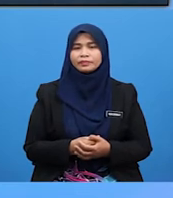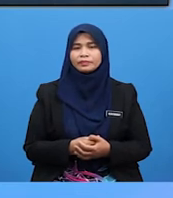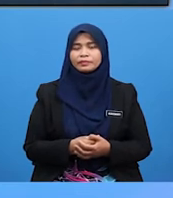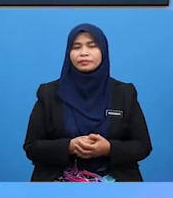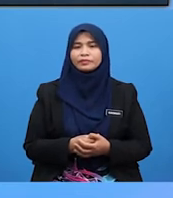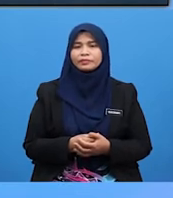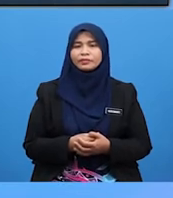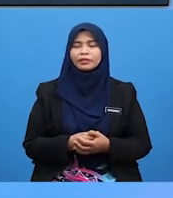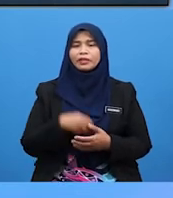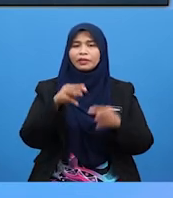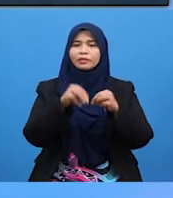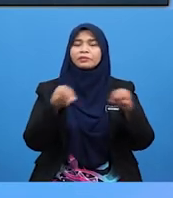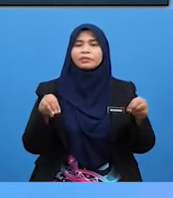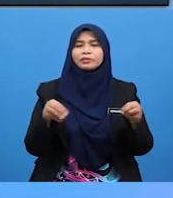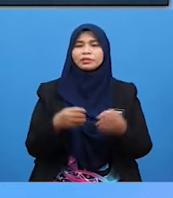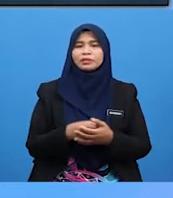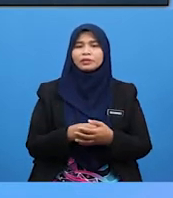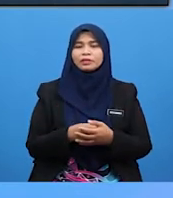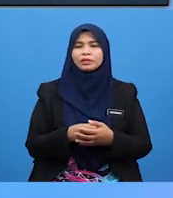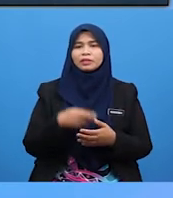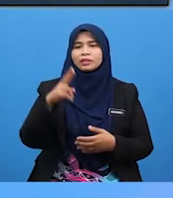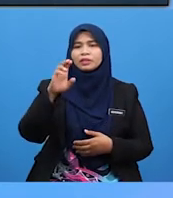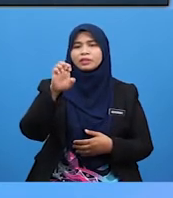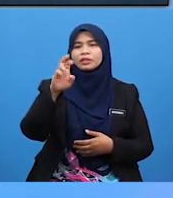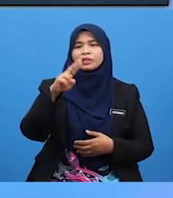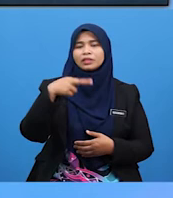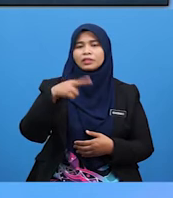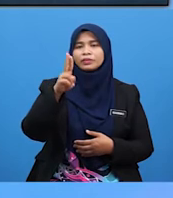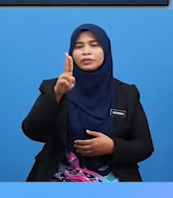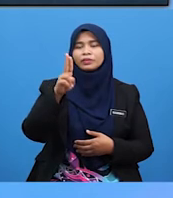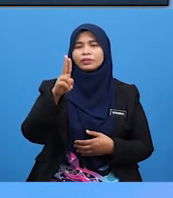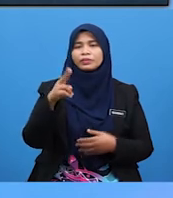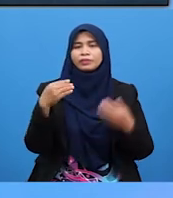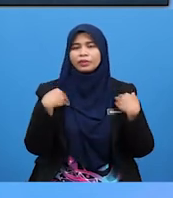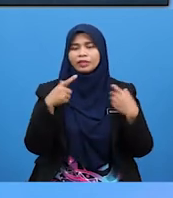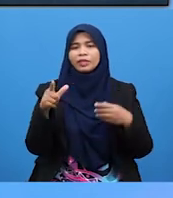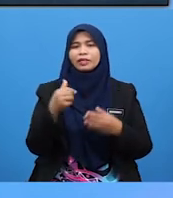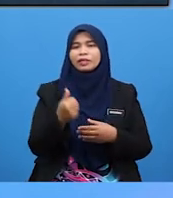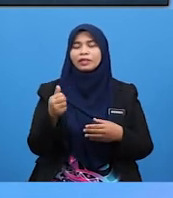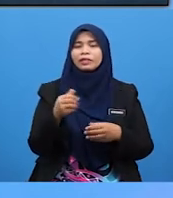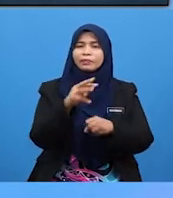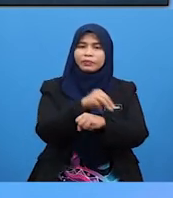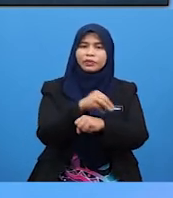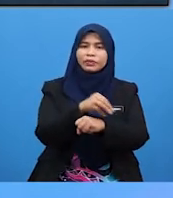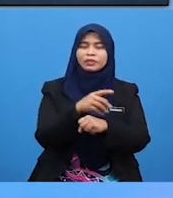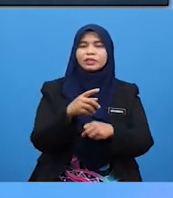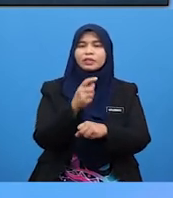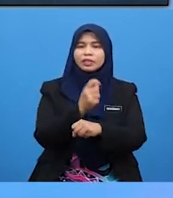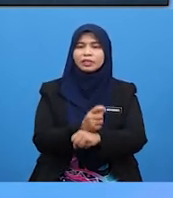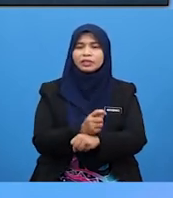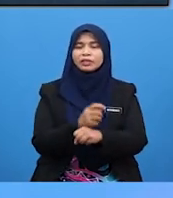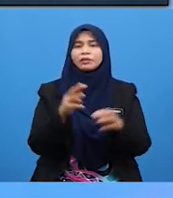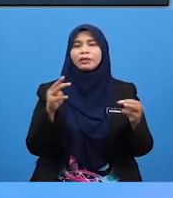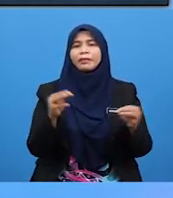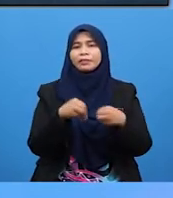Murid-murid Erhu Merupakan Sejenis Alat Muzik Tradisional Masyarakat